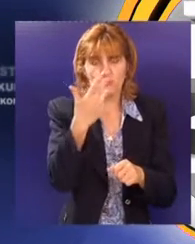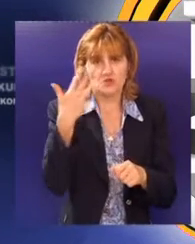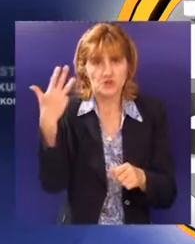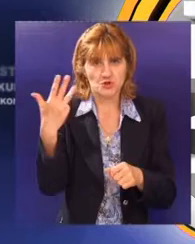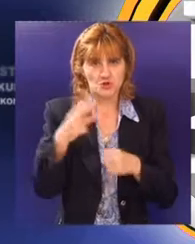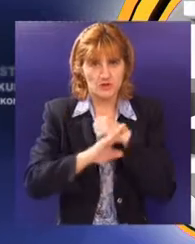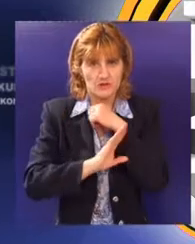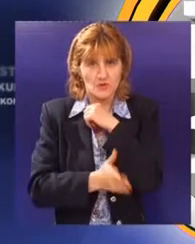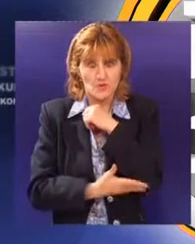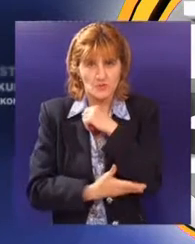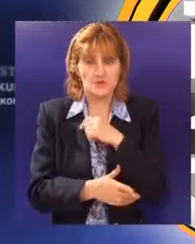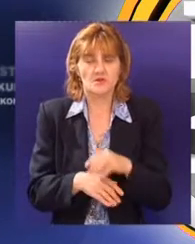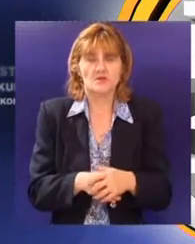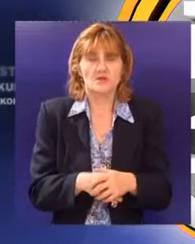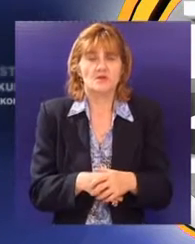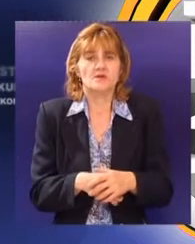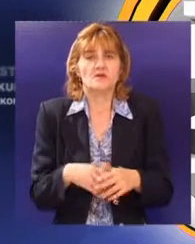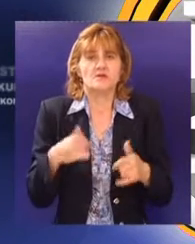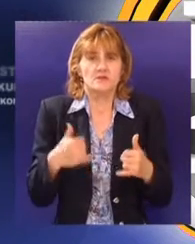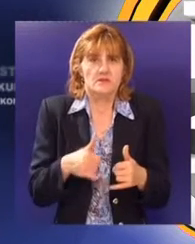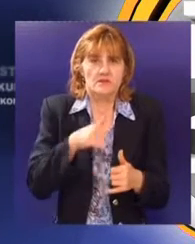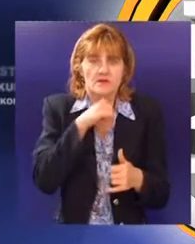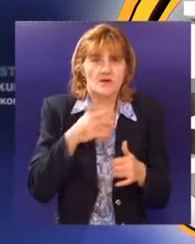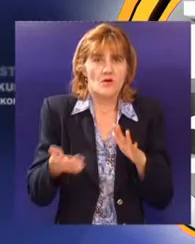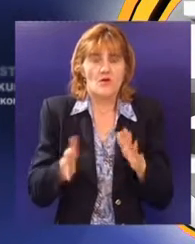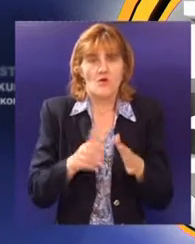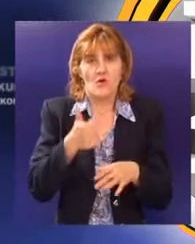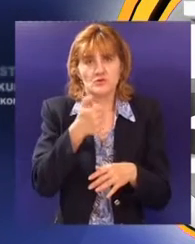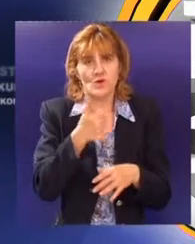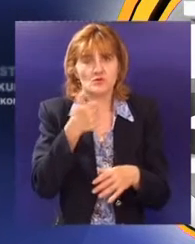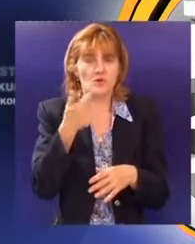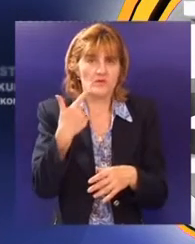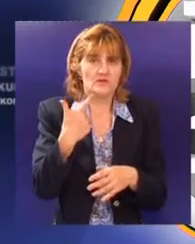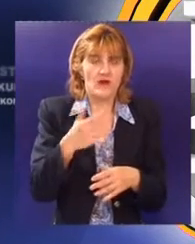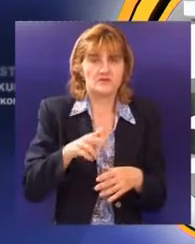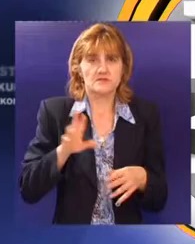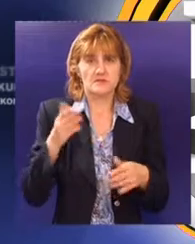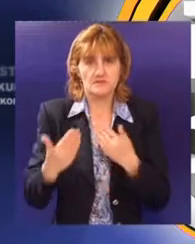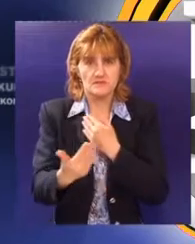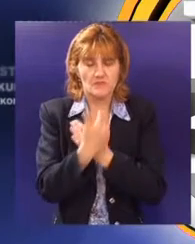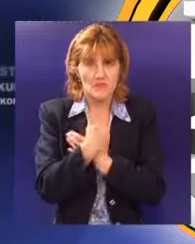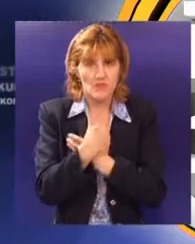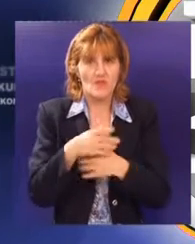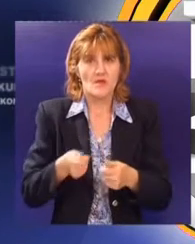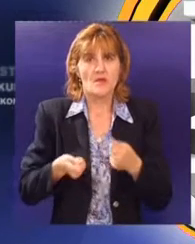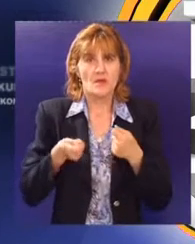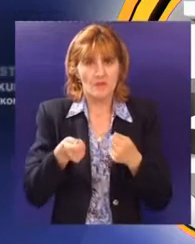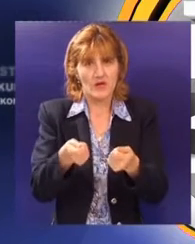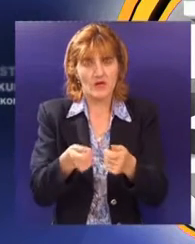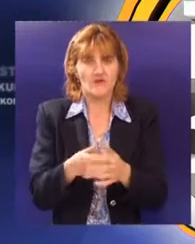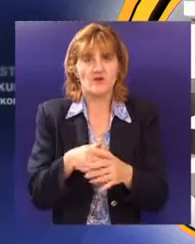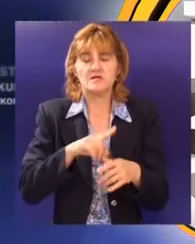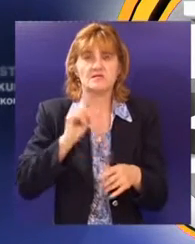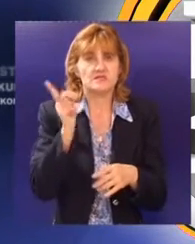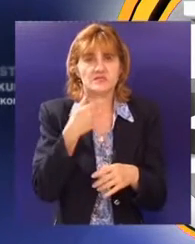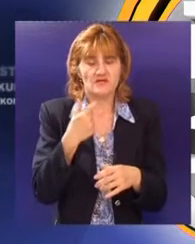studenta a relativno interesovanje uvek negde oko 100-120 studenta nam se prijavljuje tako da da